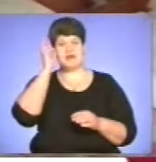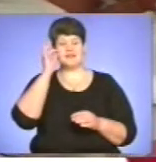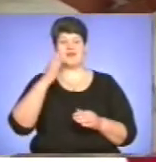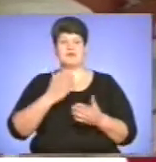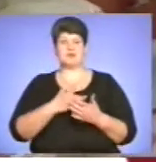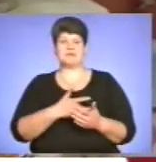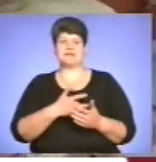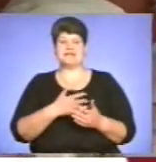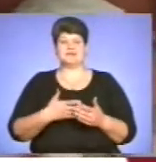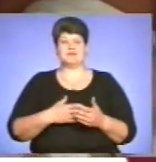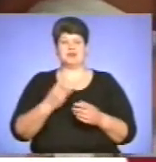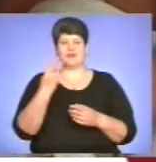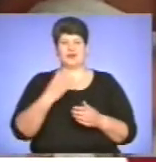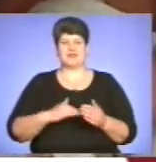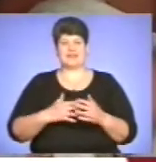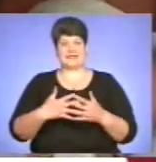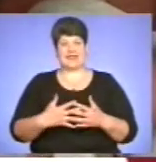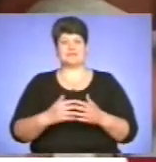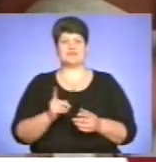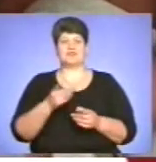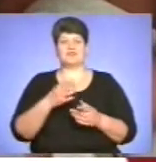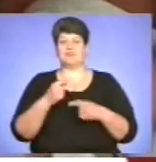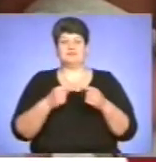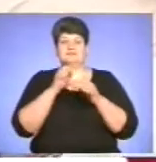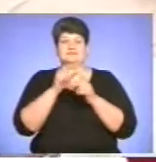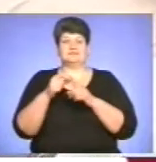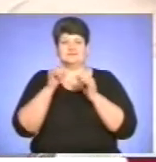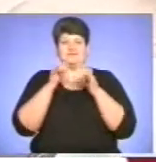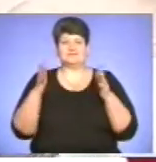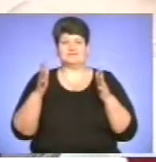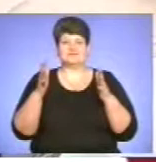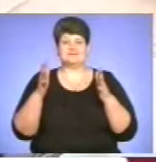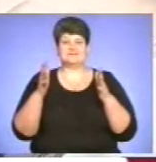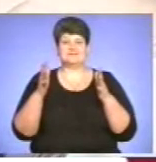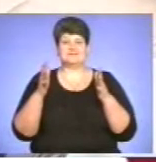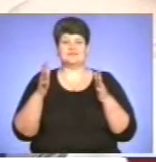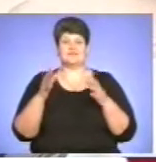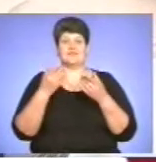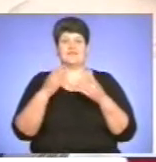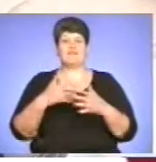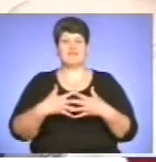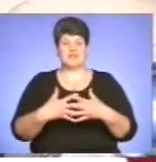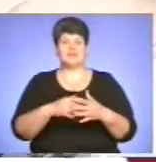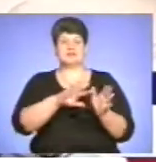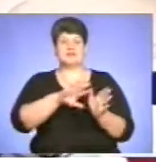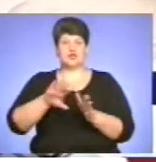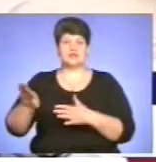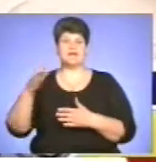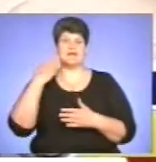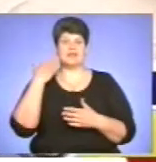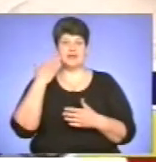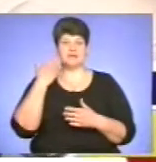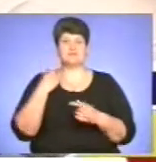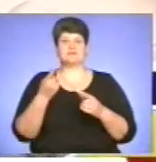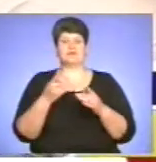трійко малят. Звісно, ці відчуття неможливо передати словами. Вагітність пройшла легко. Порівняно з першою